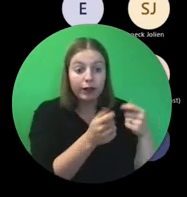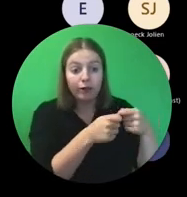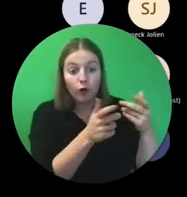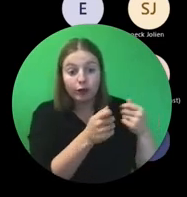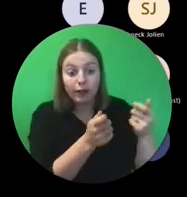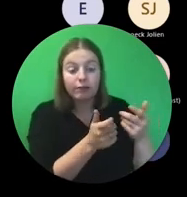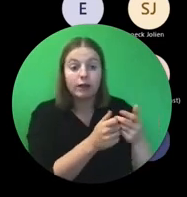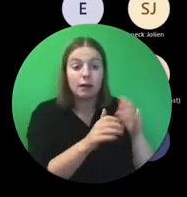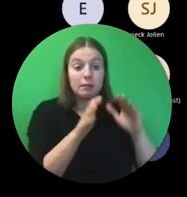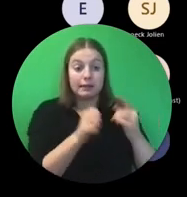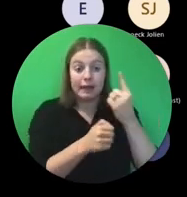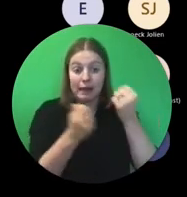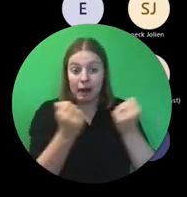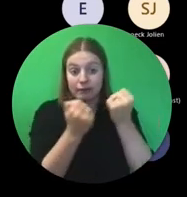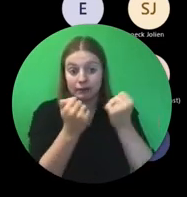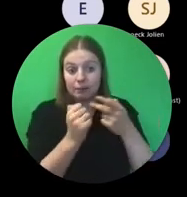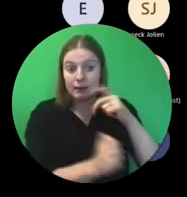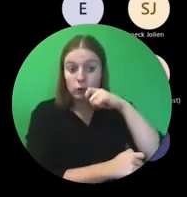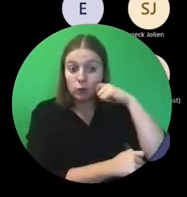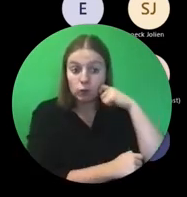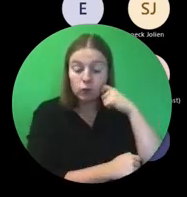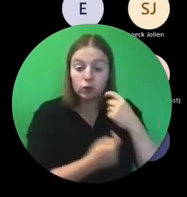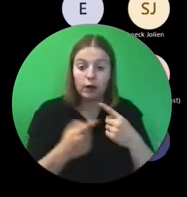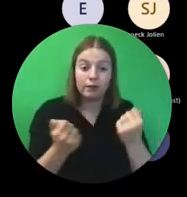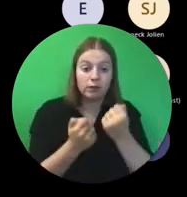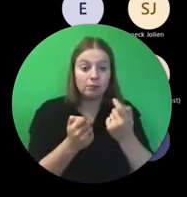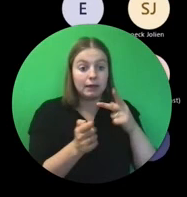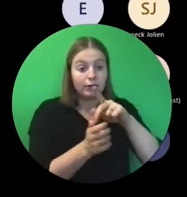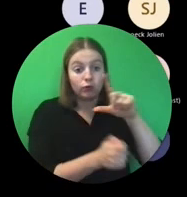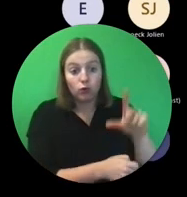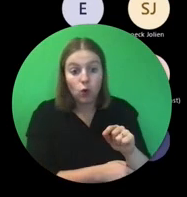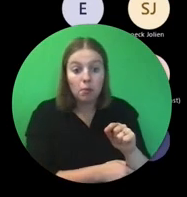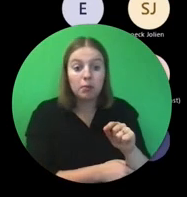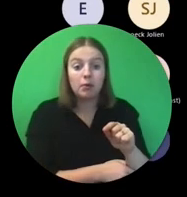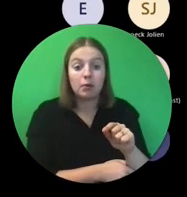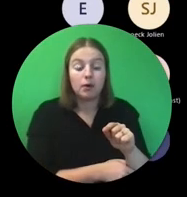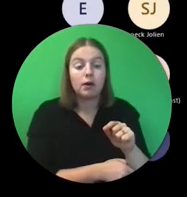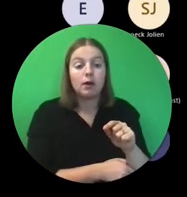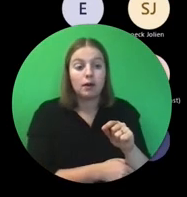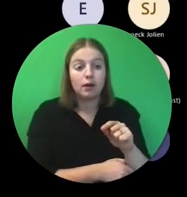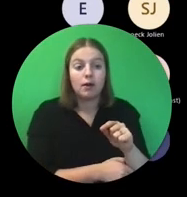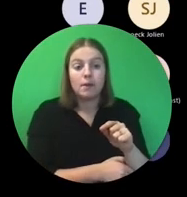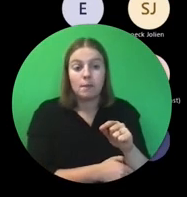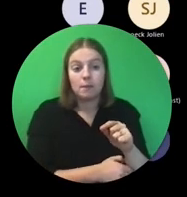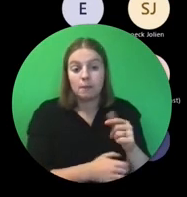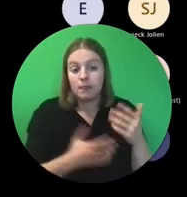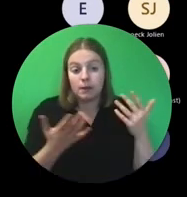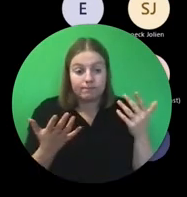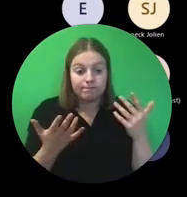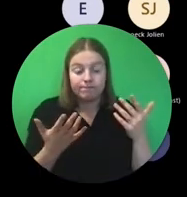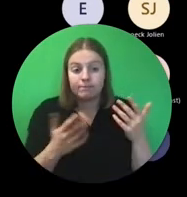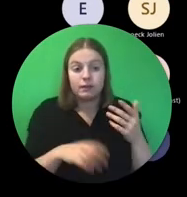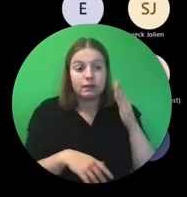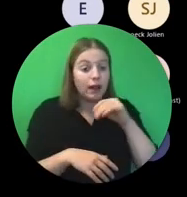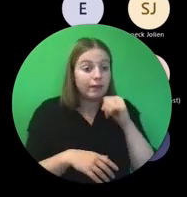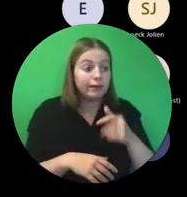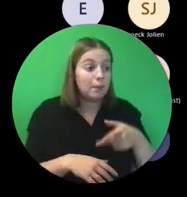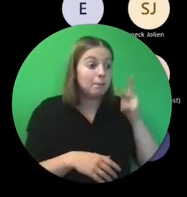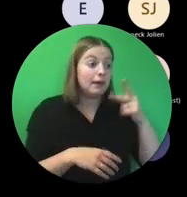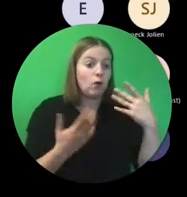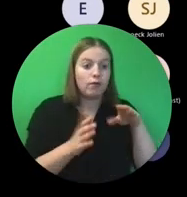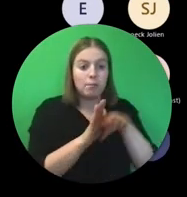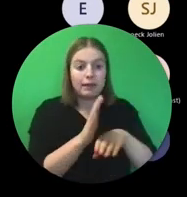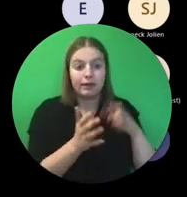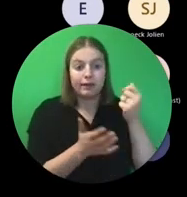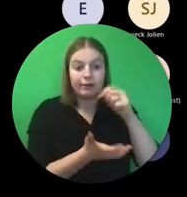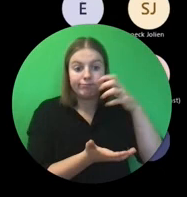Het kan zijn dat de ene activiteit wat duurder is en de andere wat goedkoper dan je had ingeschat. Je gaat daarvoor niet meer of minder budget